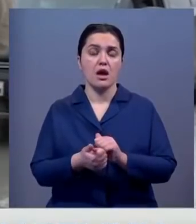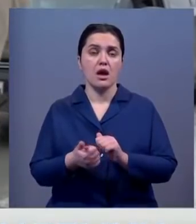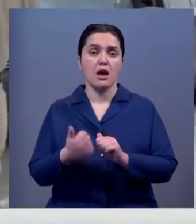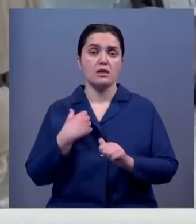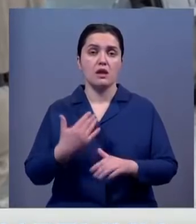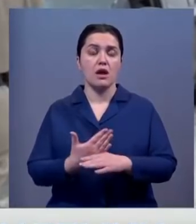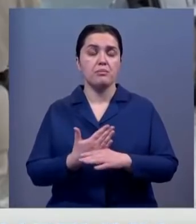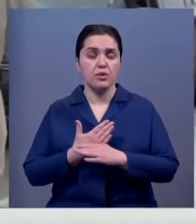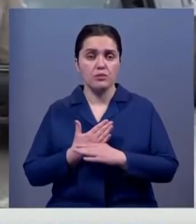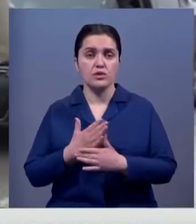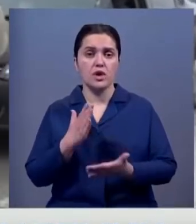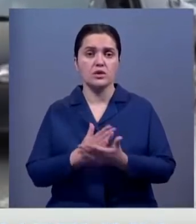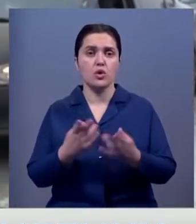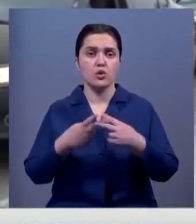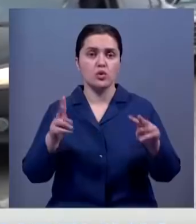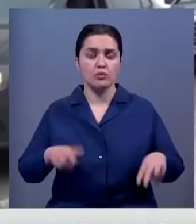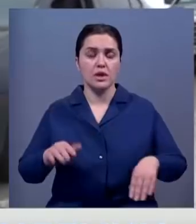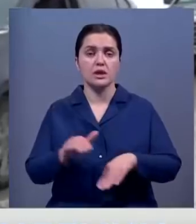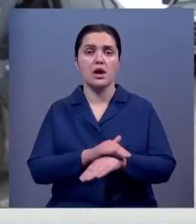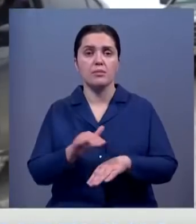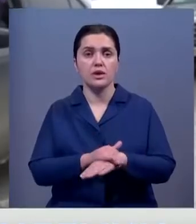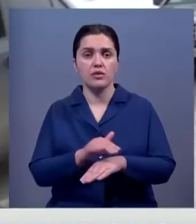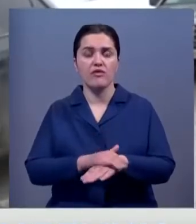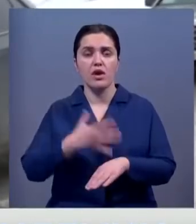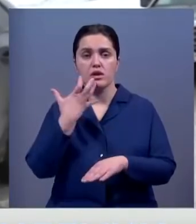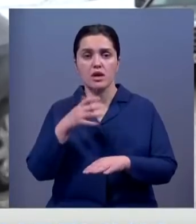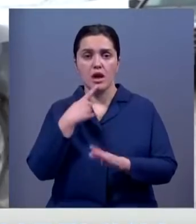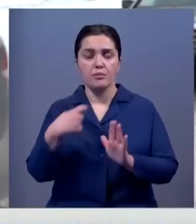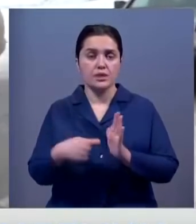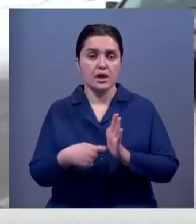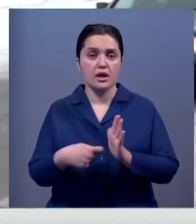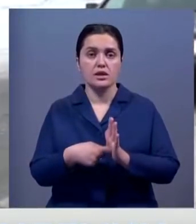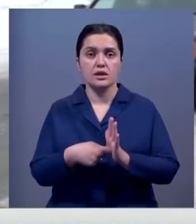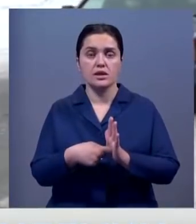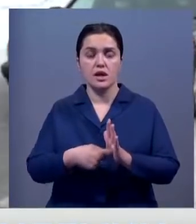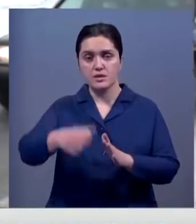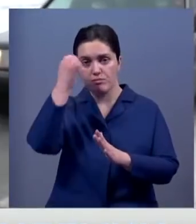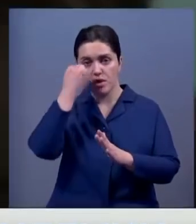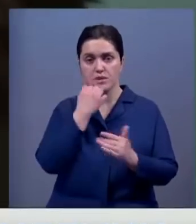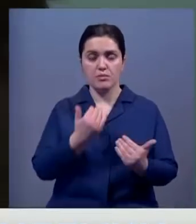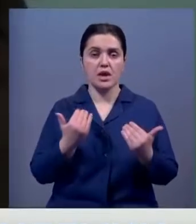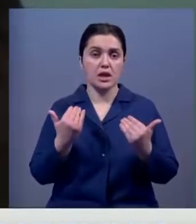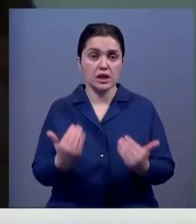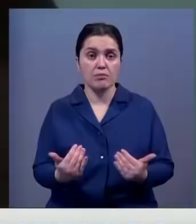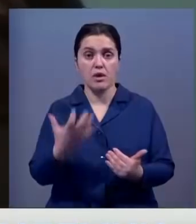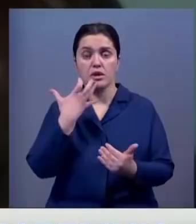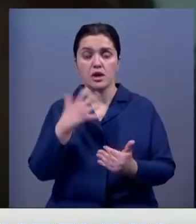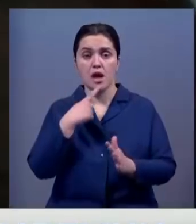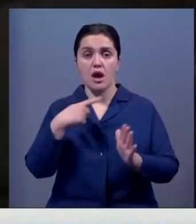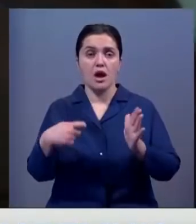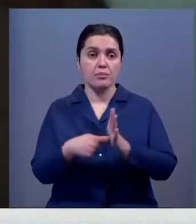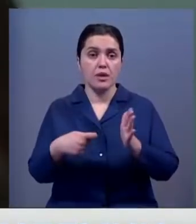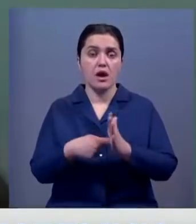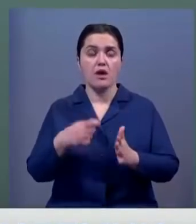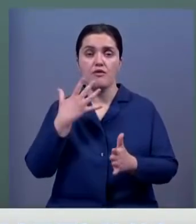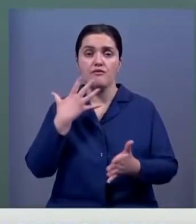привозят в клуб Добряков горячую еду. Спасибо им за это. Горячие обеды и ужины готовят